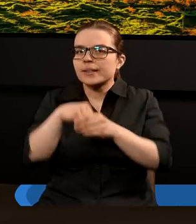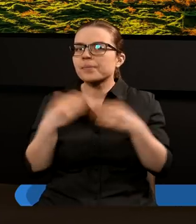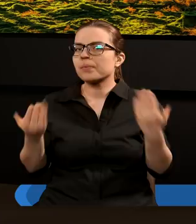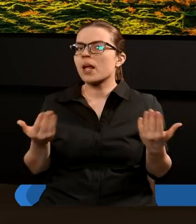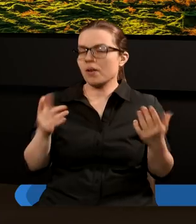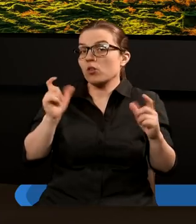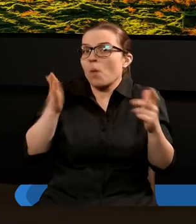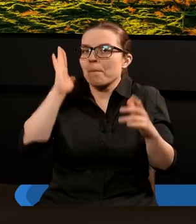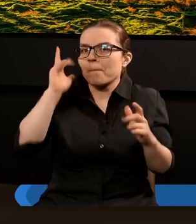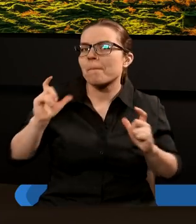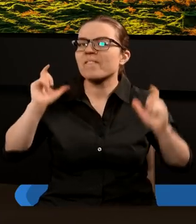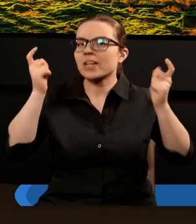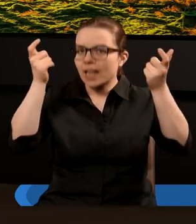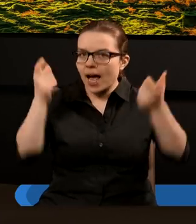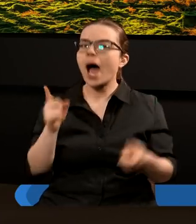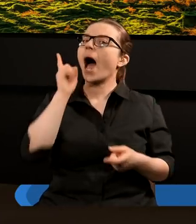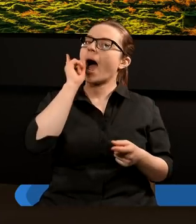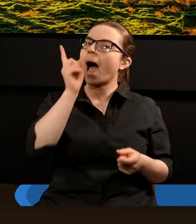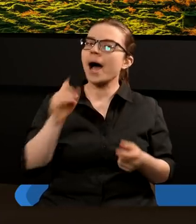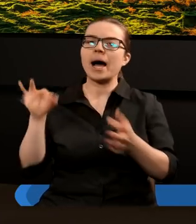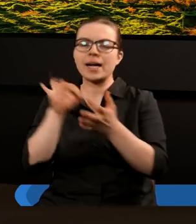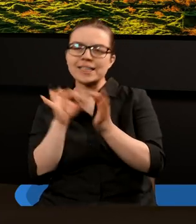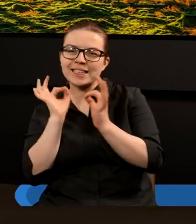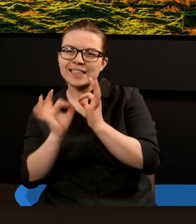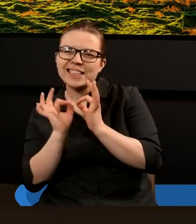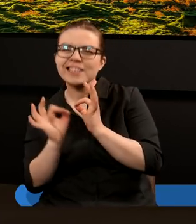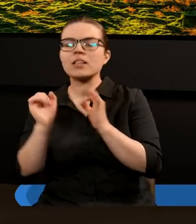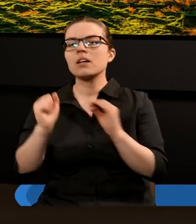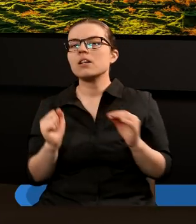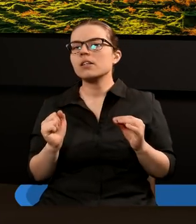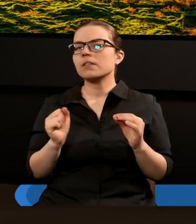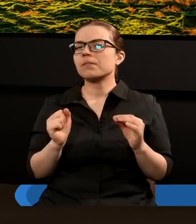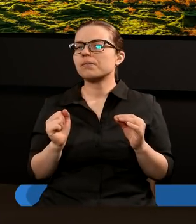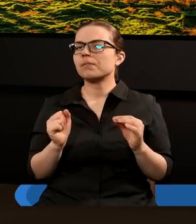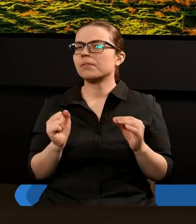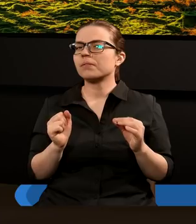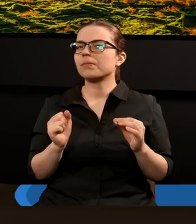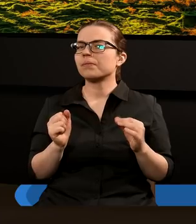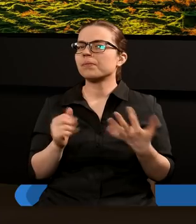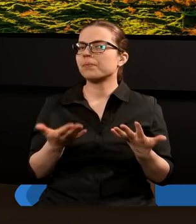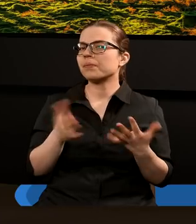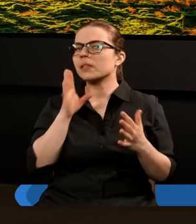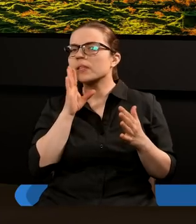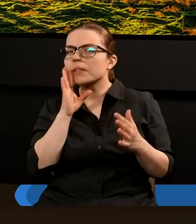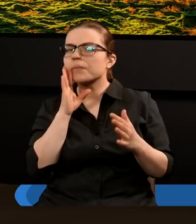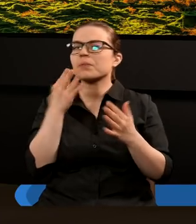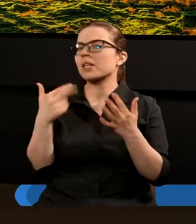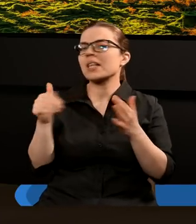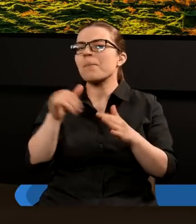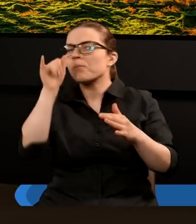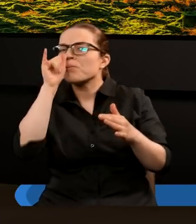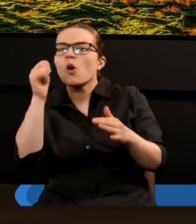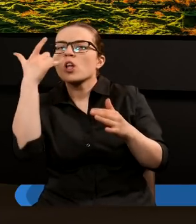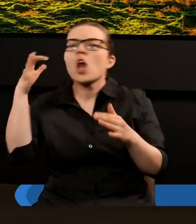ma wydarzyć, natomiast z pewnych szczegółów, jeszcze dopóki się nie wypełnią, nie jesteśmy, nie możemy być pewni w stu